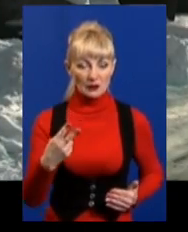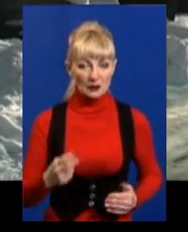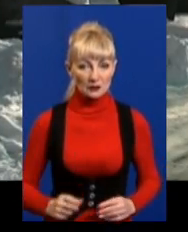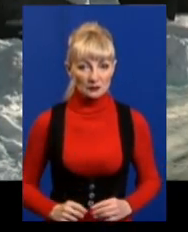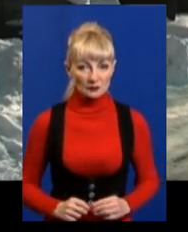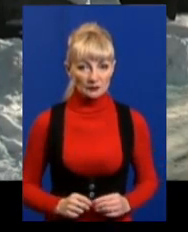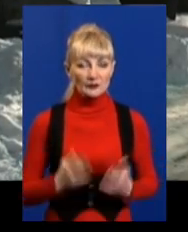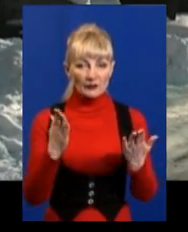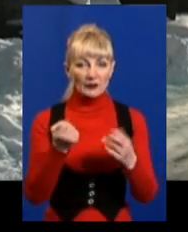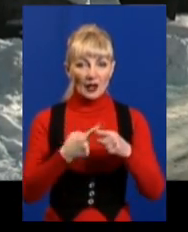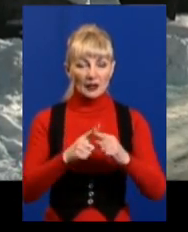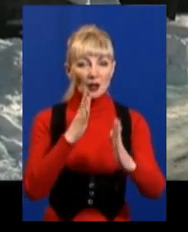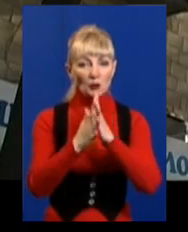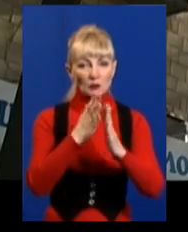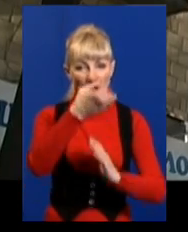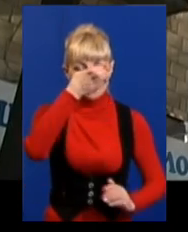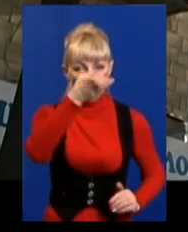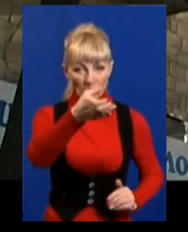А ось це проспект науки.